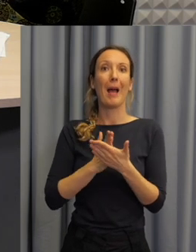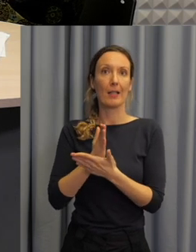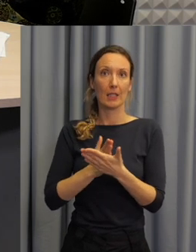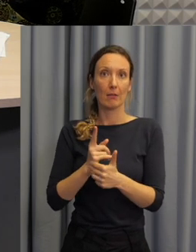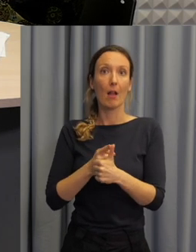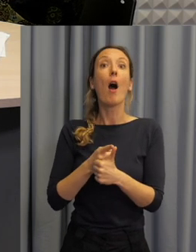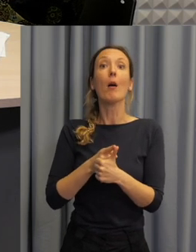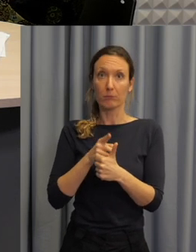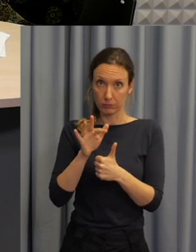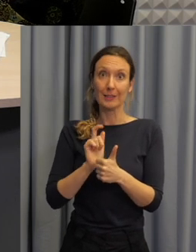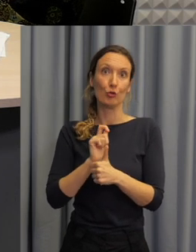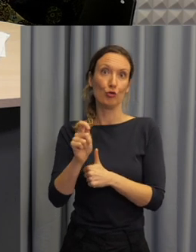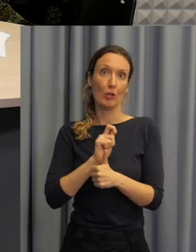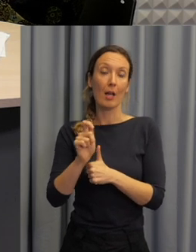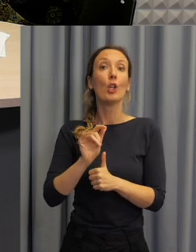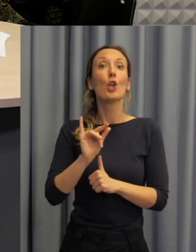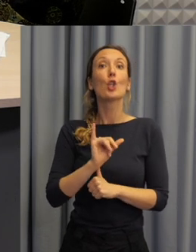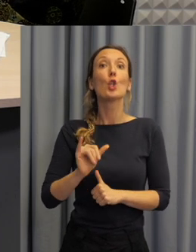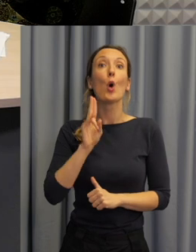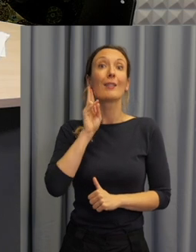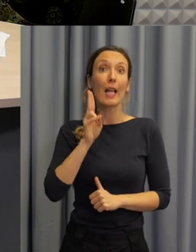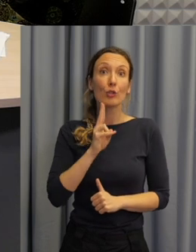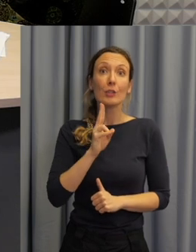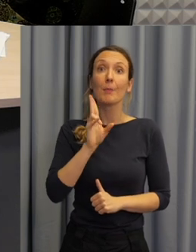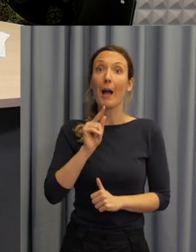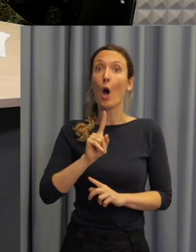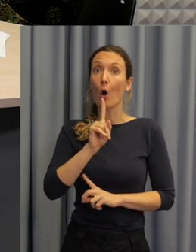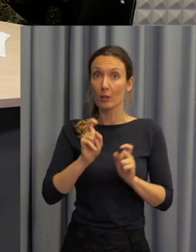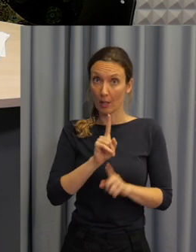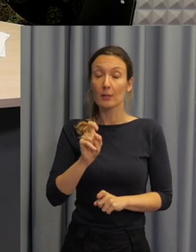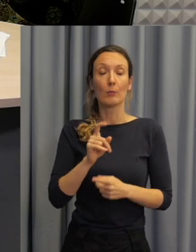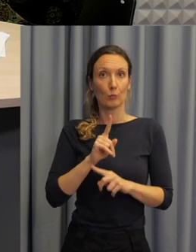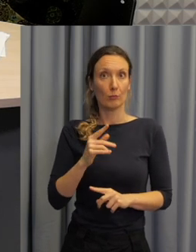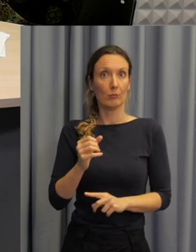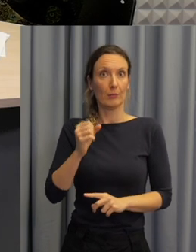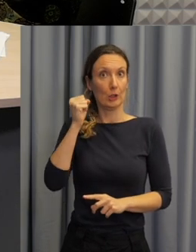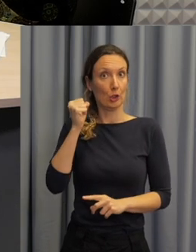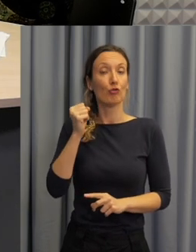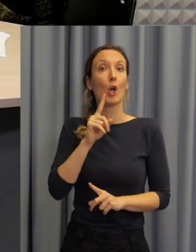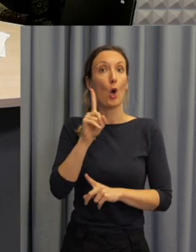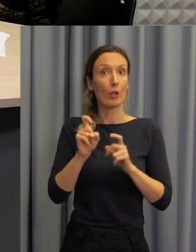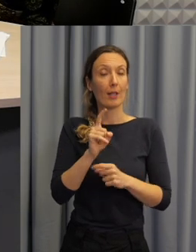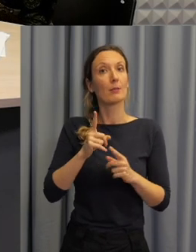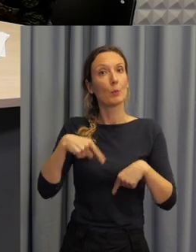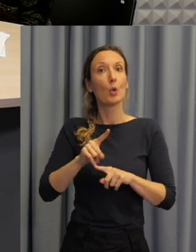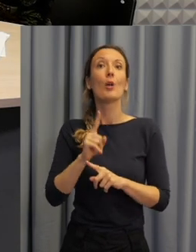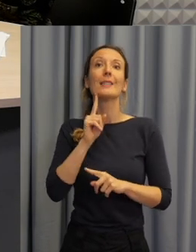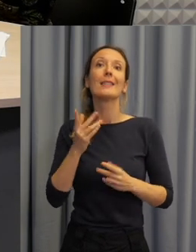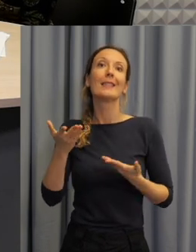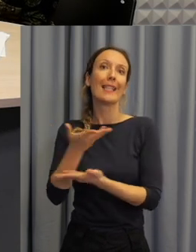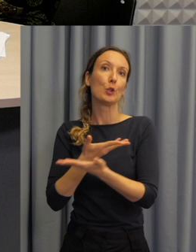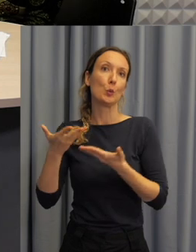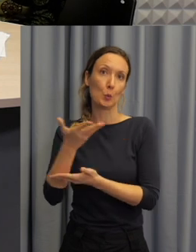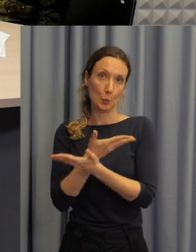dotazy psát přímo do četu. Máme tu kolegini Martino, která dotazy eviduje. Neslyšící kolegové,